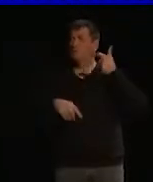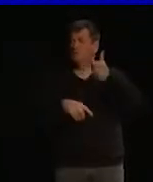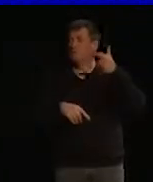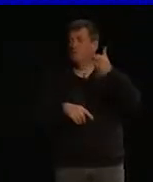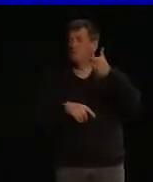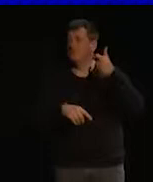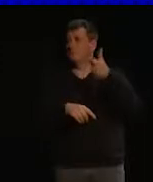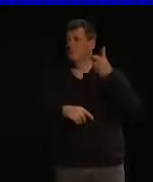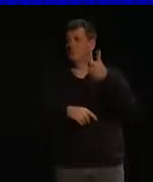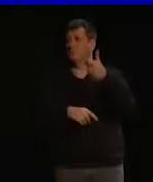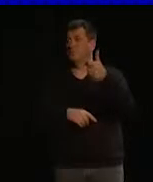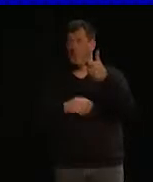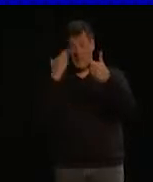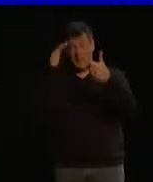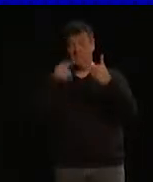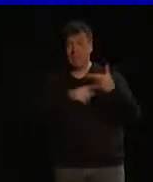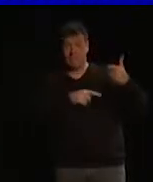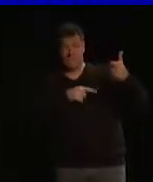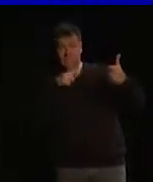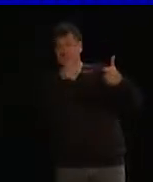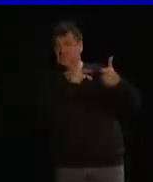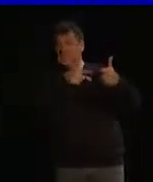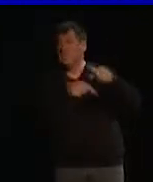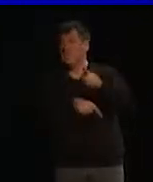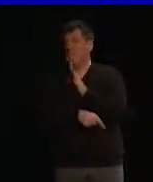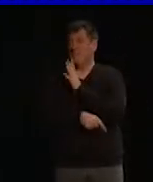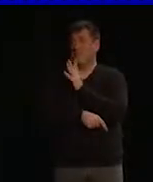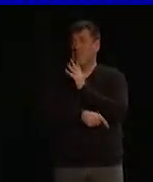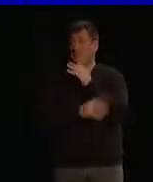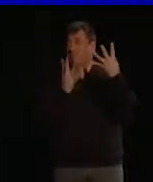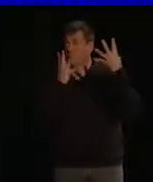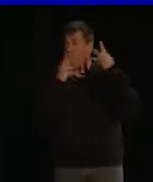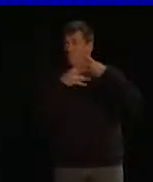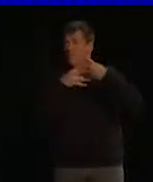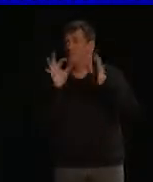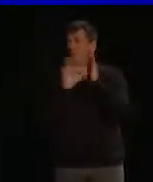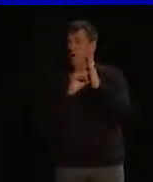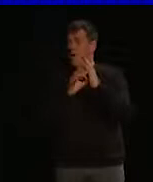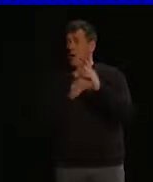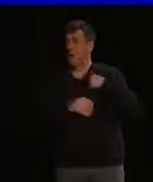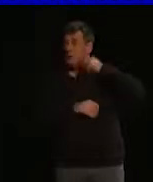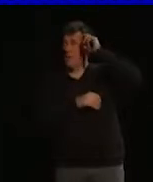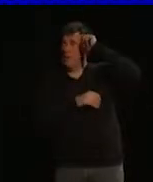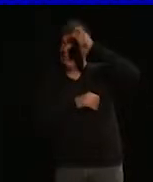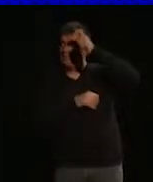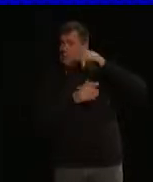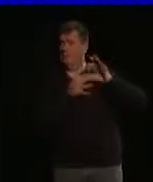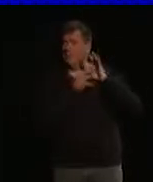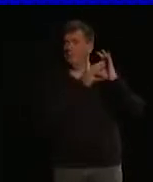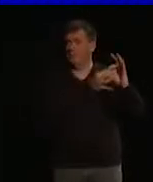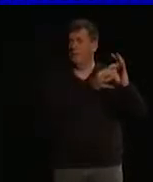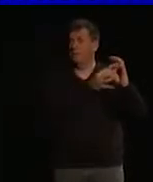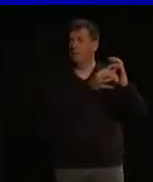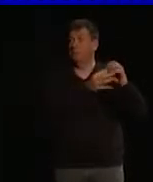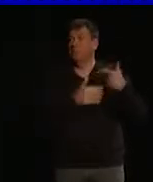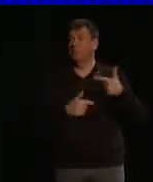Eh bien alors, si votre visseuse n'est pas pratique, pas intuitive, pas facile à utiliser, si elle n'est pas le prolongement de votre esprit, vous avez